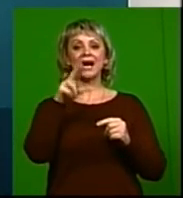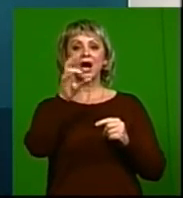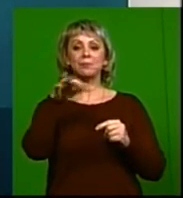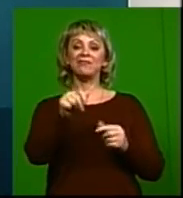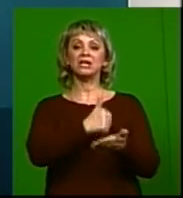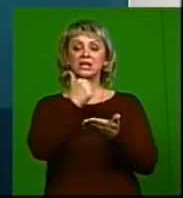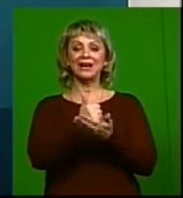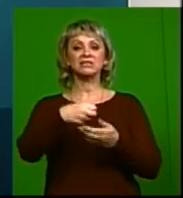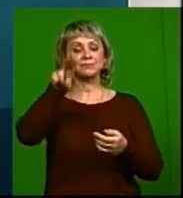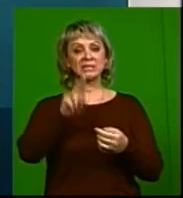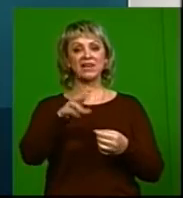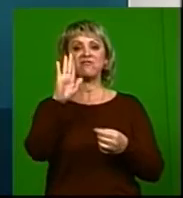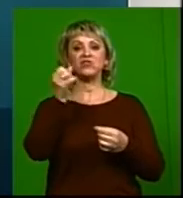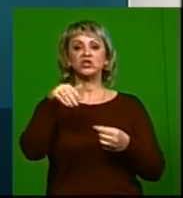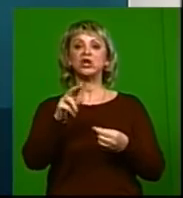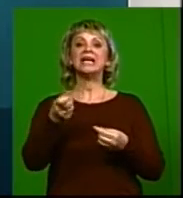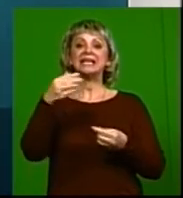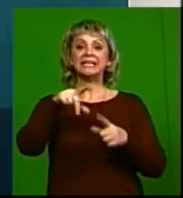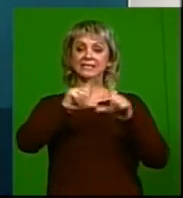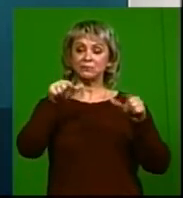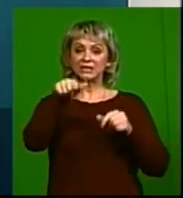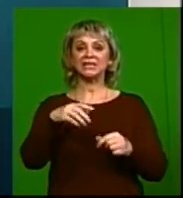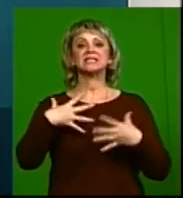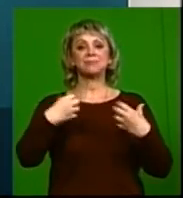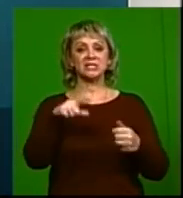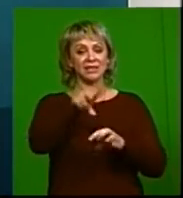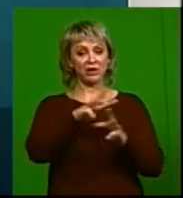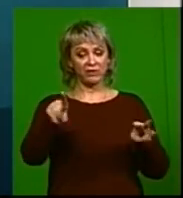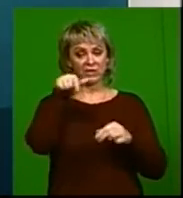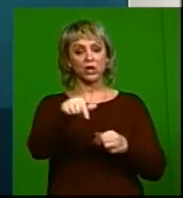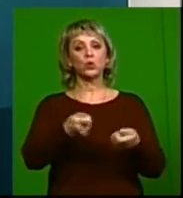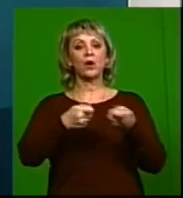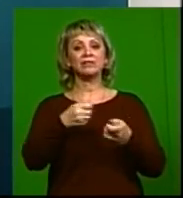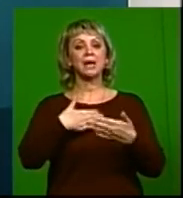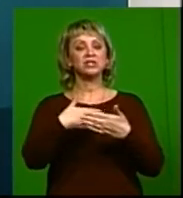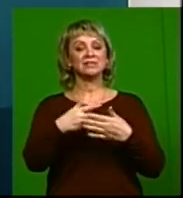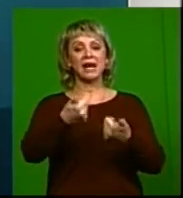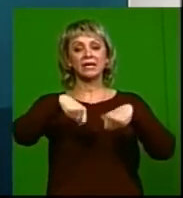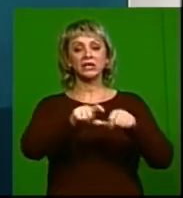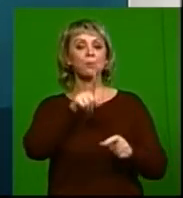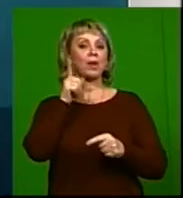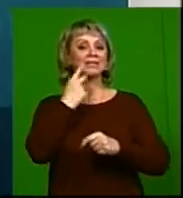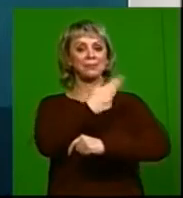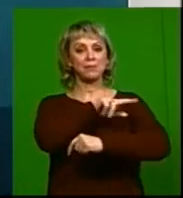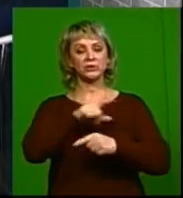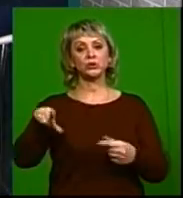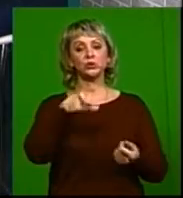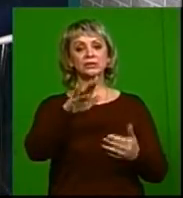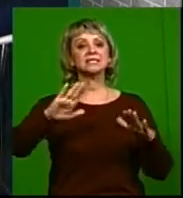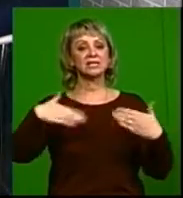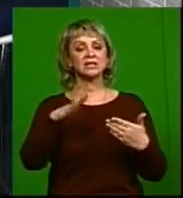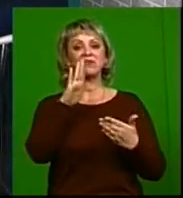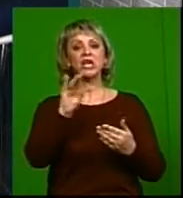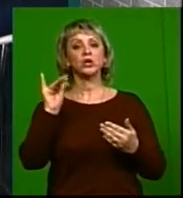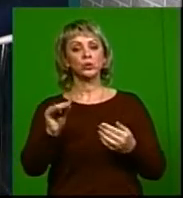внештатный специалист по ВИЧ-инфекции Управления здравоохранения Ростова-на-Дону, а также руководитель общественной организации «Молодые медики Дона». Здравствуйте, Роман